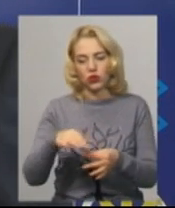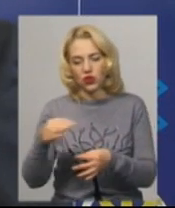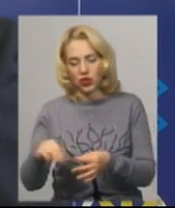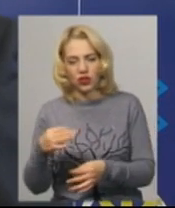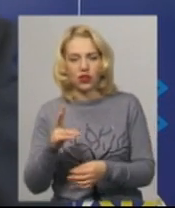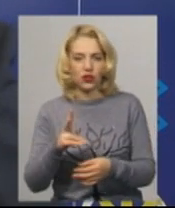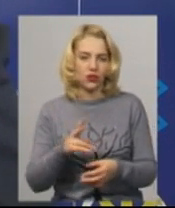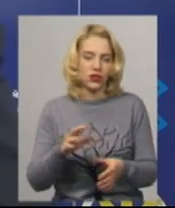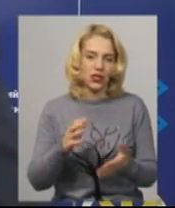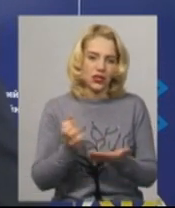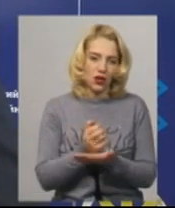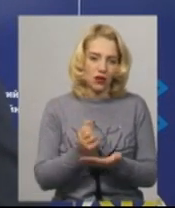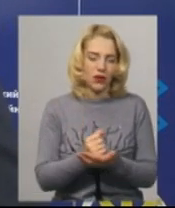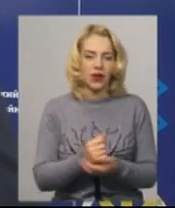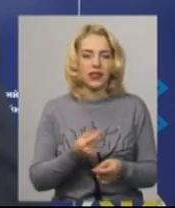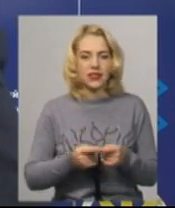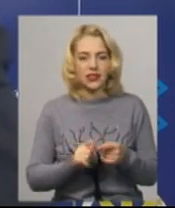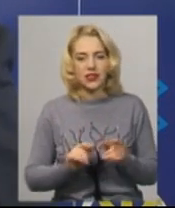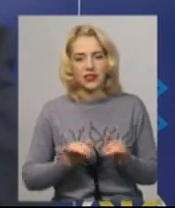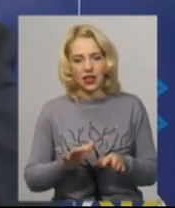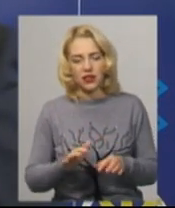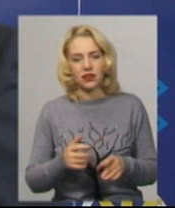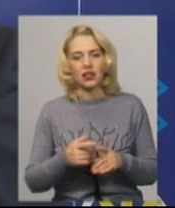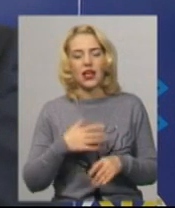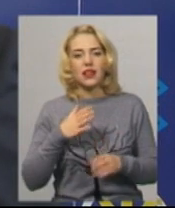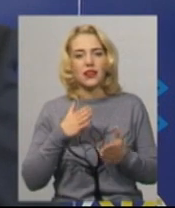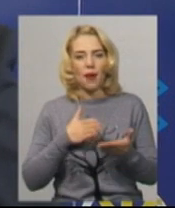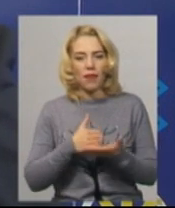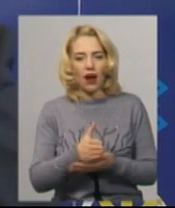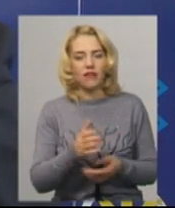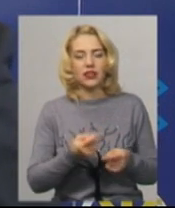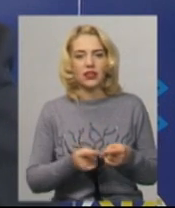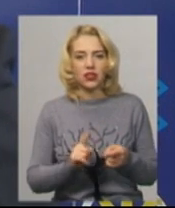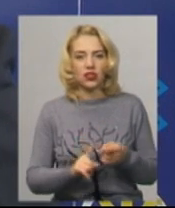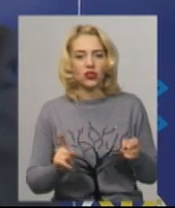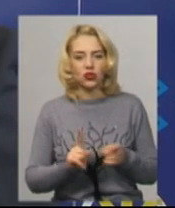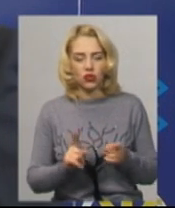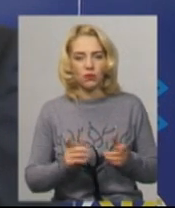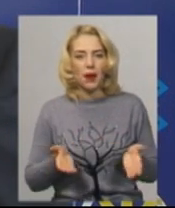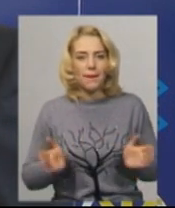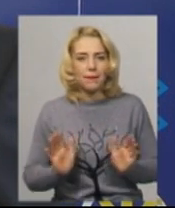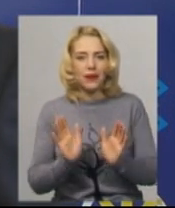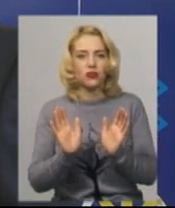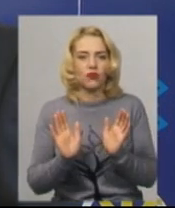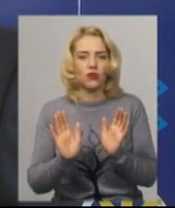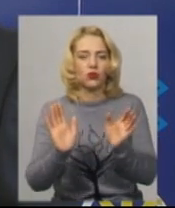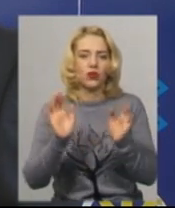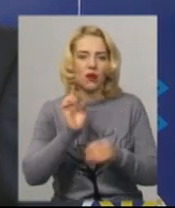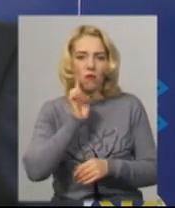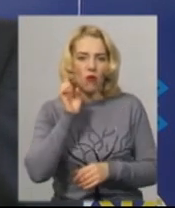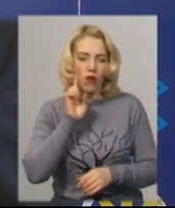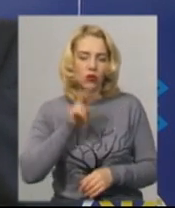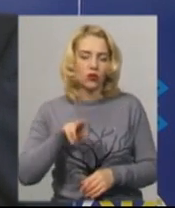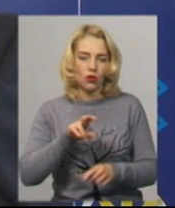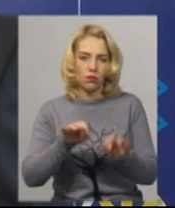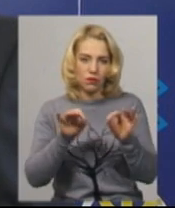малює. Цей захід в основному направлено на тому, щоб підштовхнути молодь до правильного